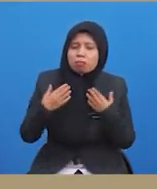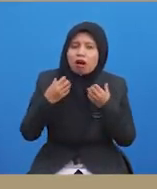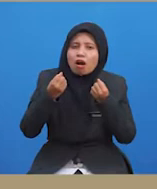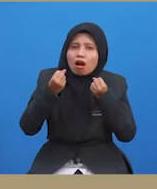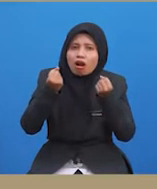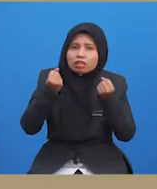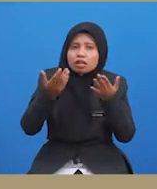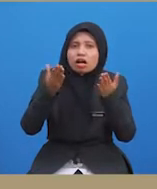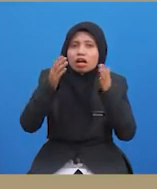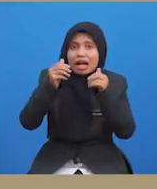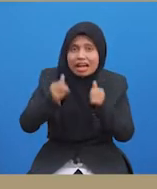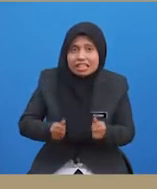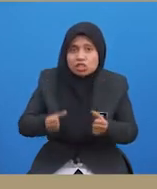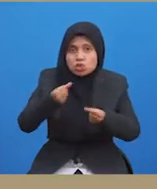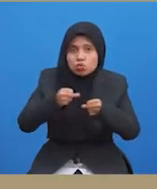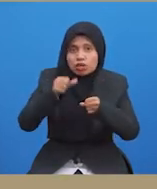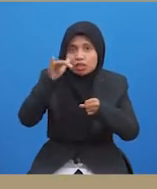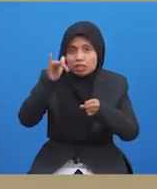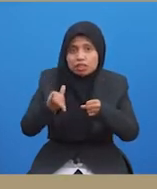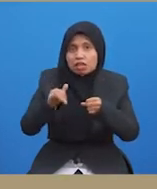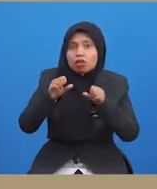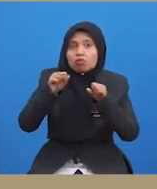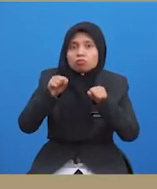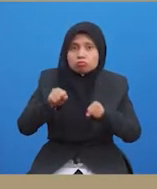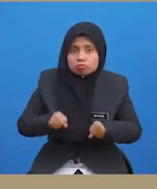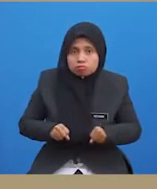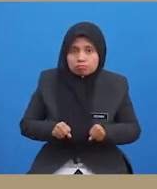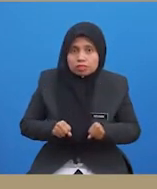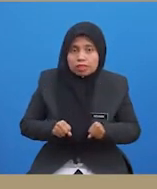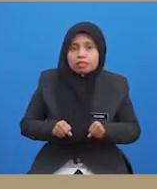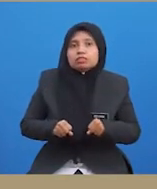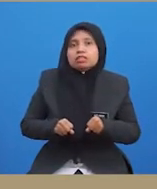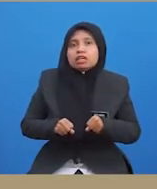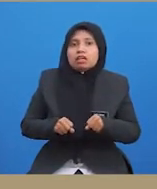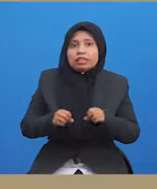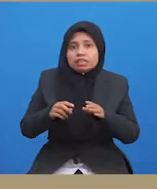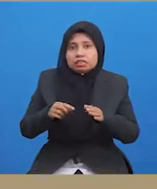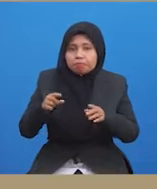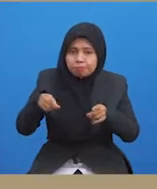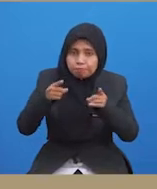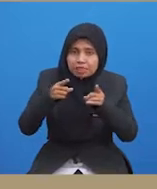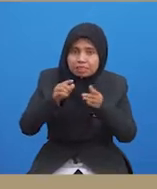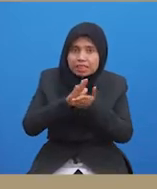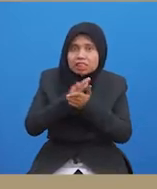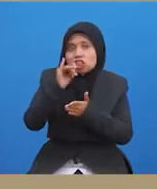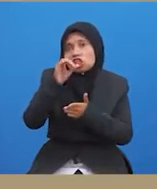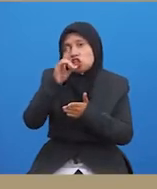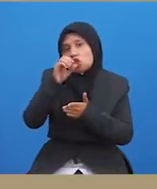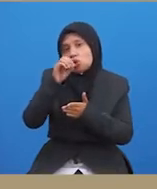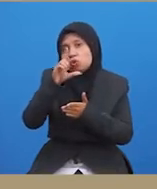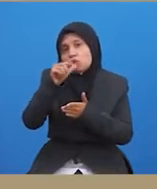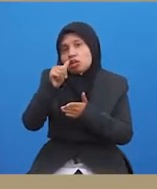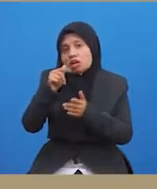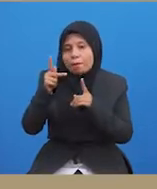Terdapat ramai atlet profesional yang berpotensi serta sesuai untuk diketengahkan sebagai